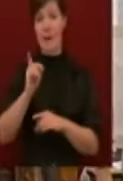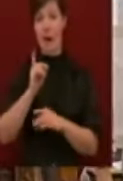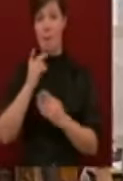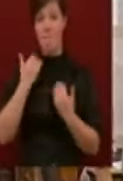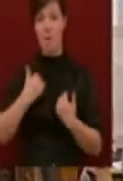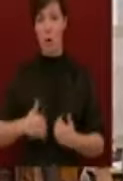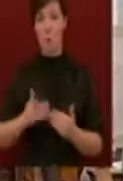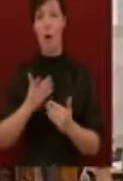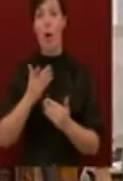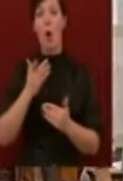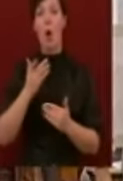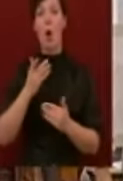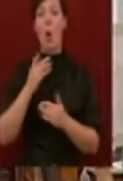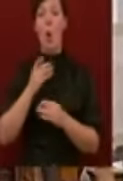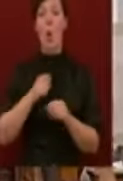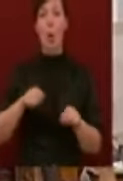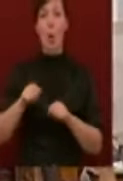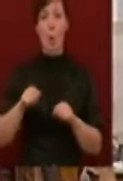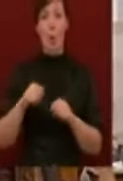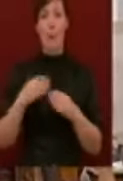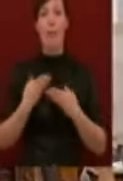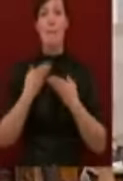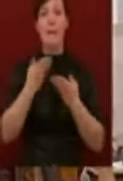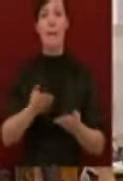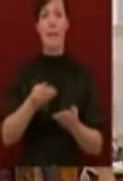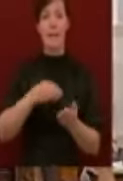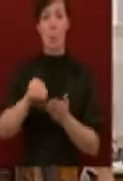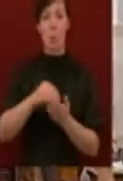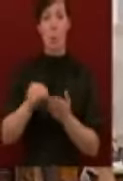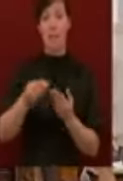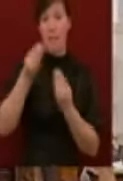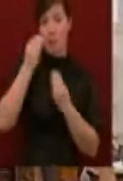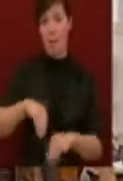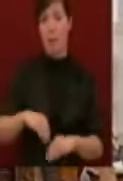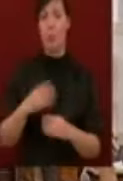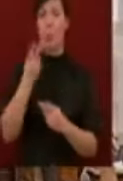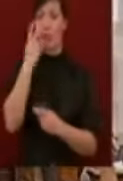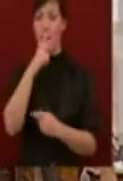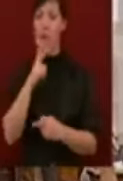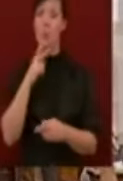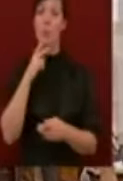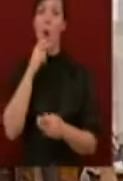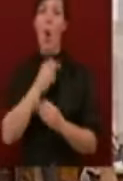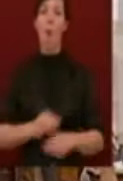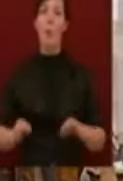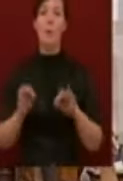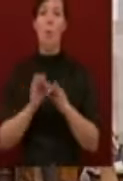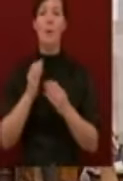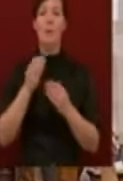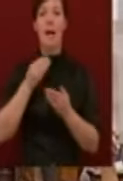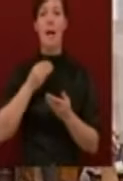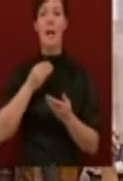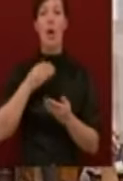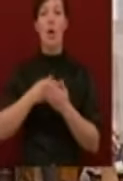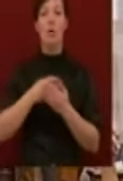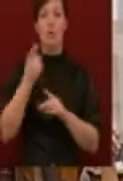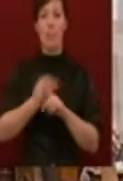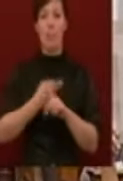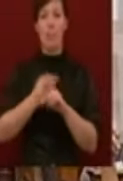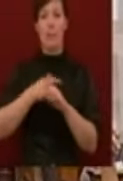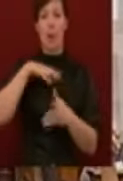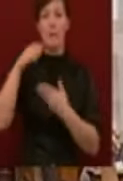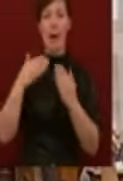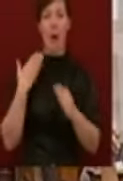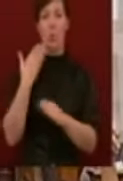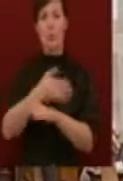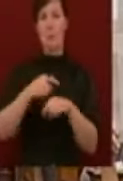beterjesztett költségvetése megbukott. Látjuk, hogy az ország gazdaságpolitikai káosz felé halad. Tudjuk,